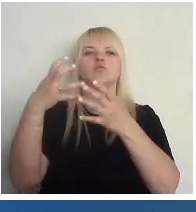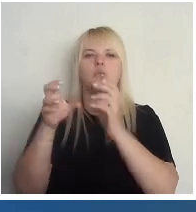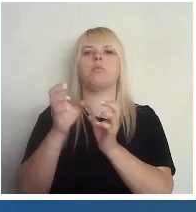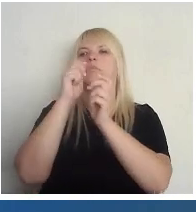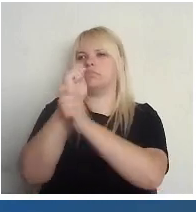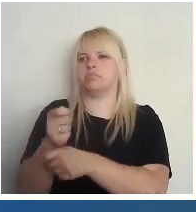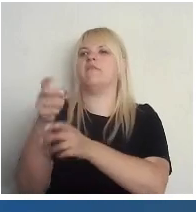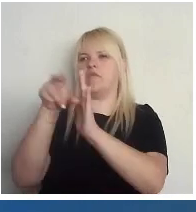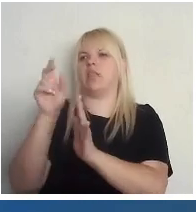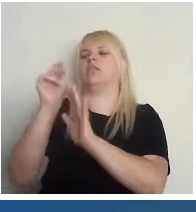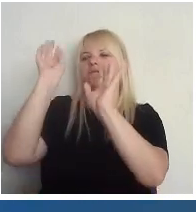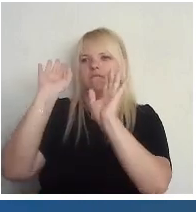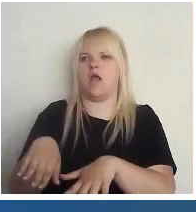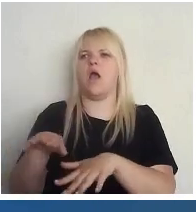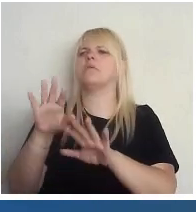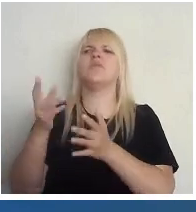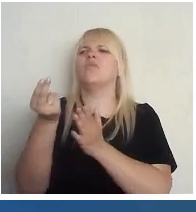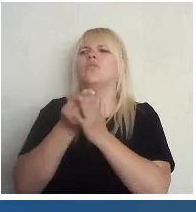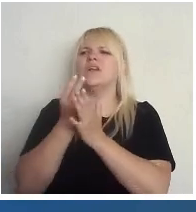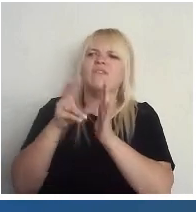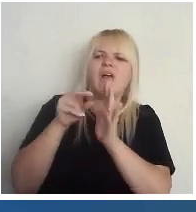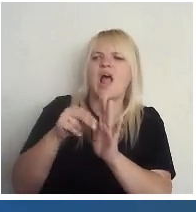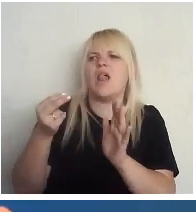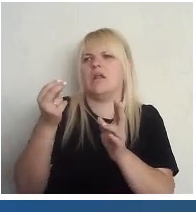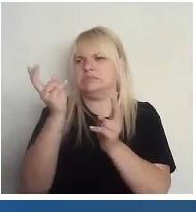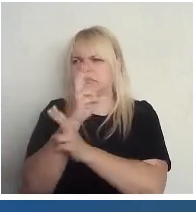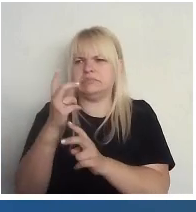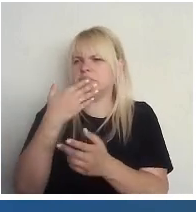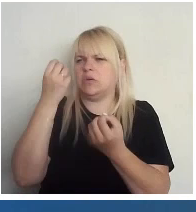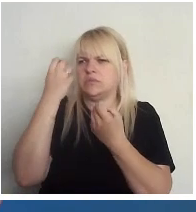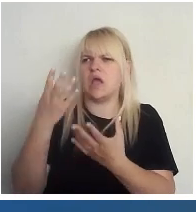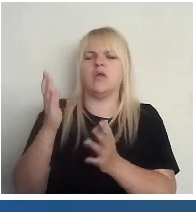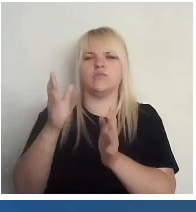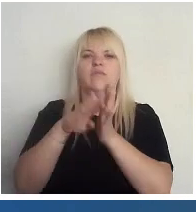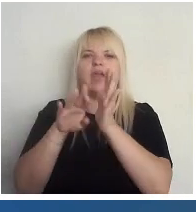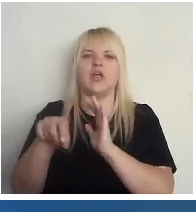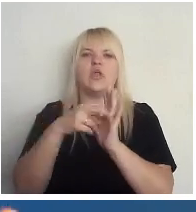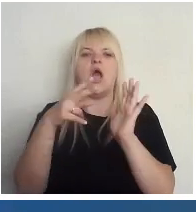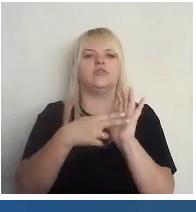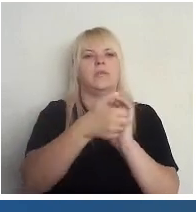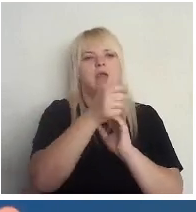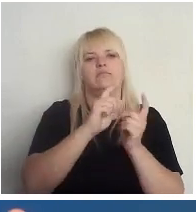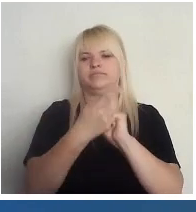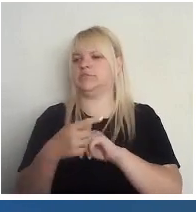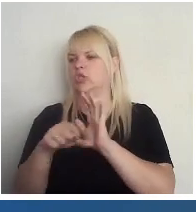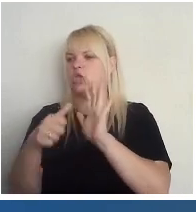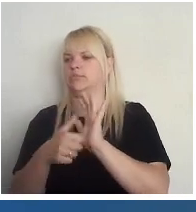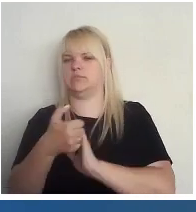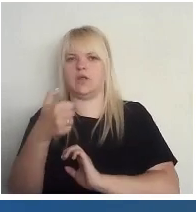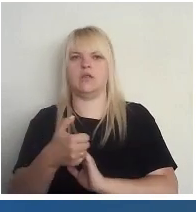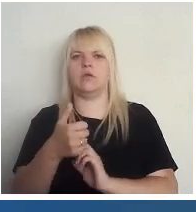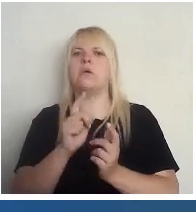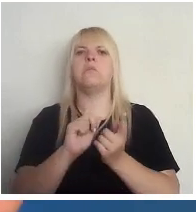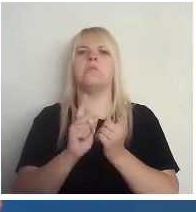nepasakot, ko tas īsti nozīmē, tas būtu vienkārši... Ok, samainīt no 18 un 16, ko tas mainīs,